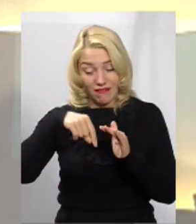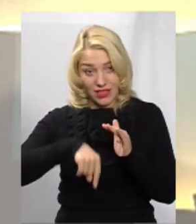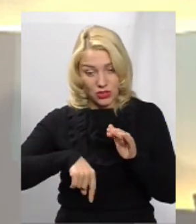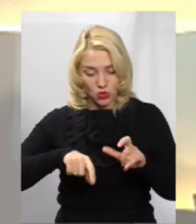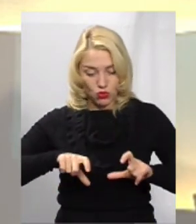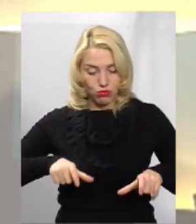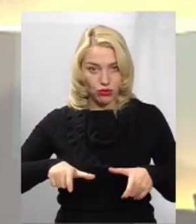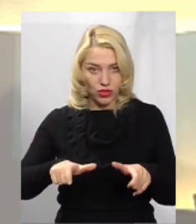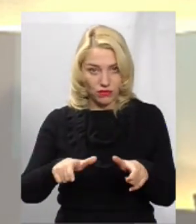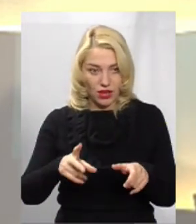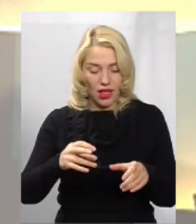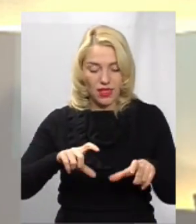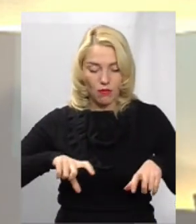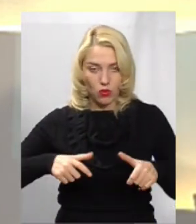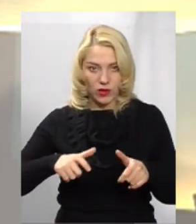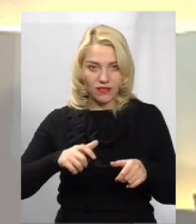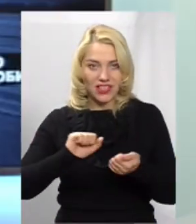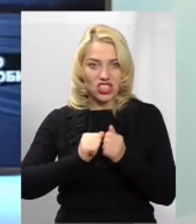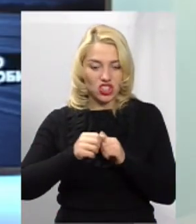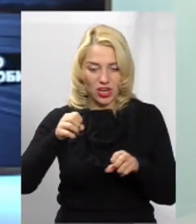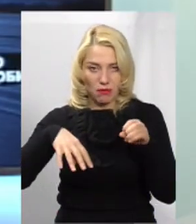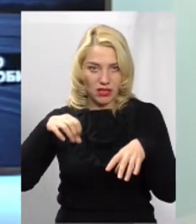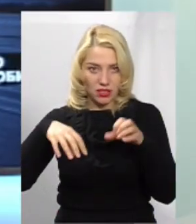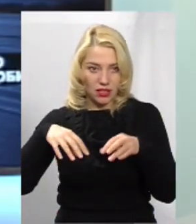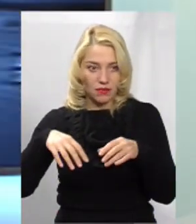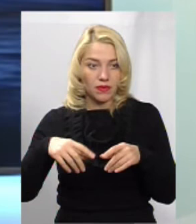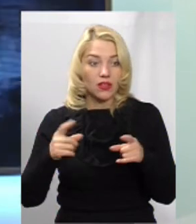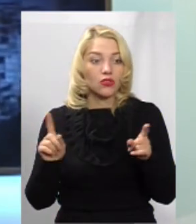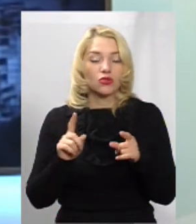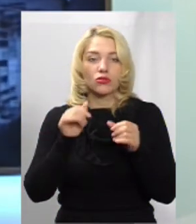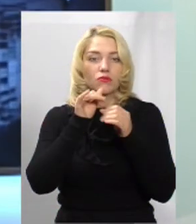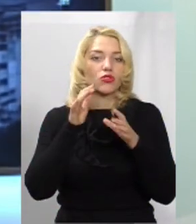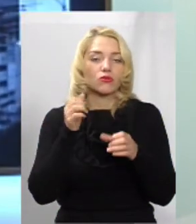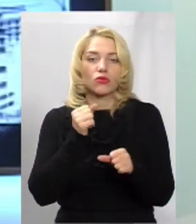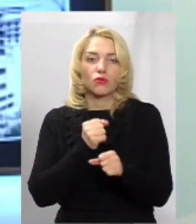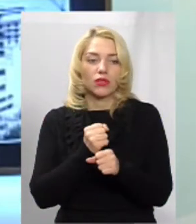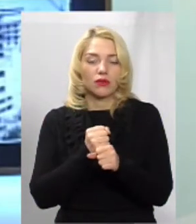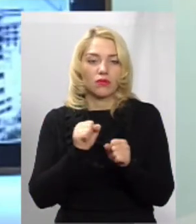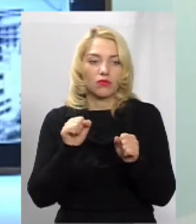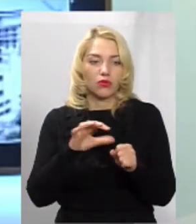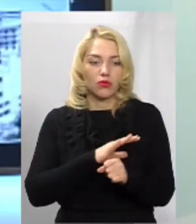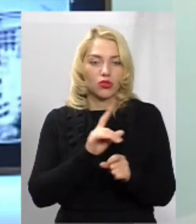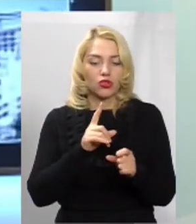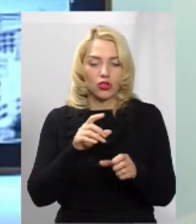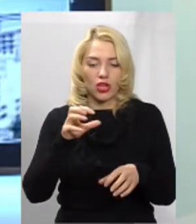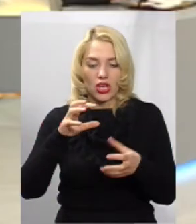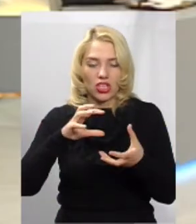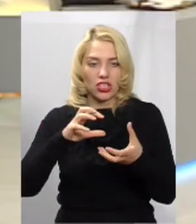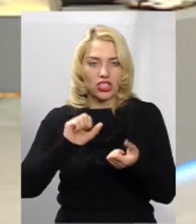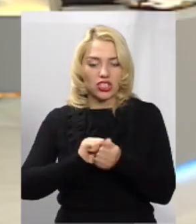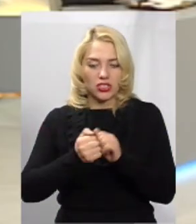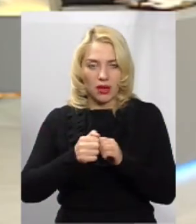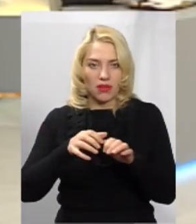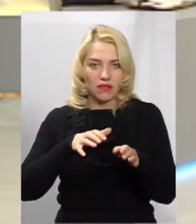бруківка, на бруцьківці щебінь, що в принципі не можна робити було, тому що щебінь їздить по